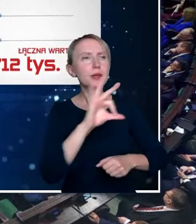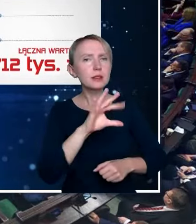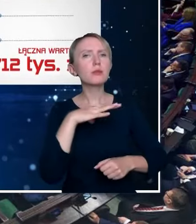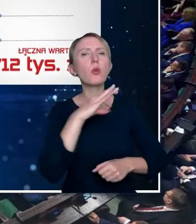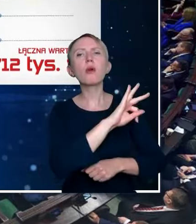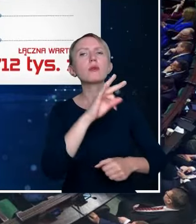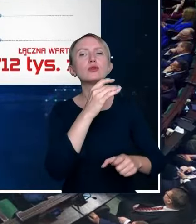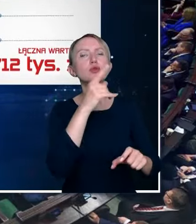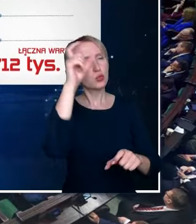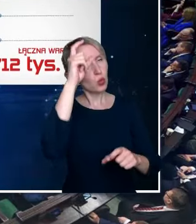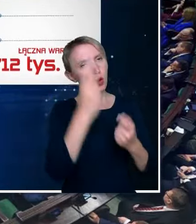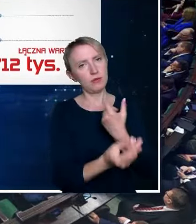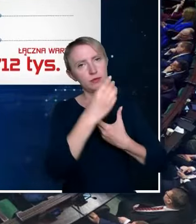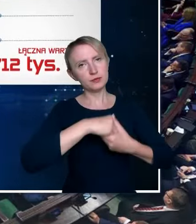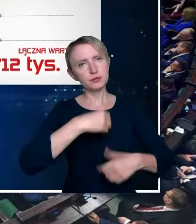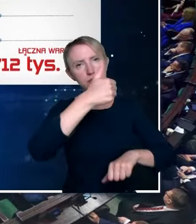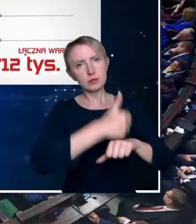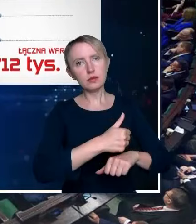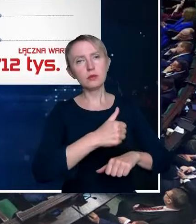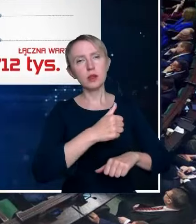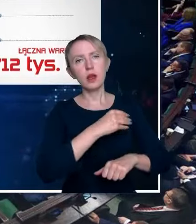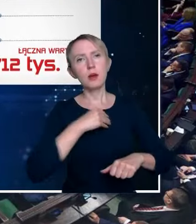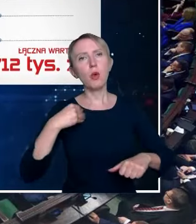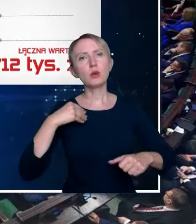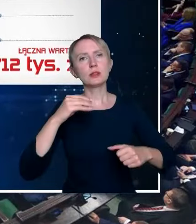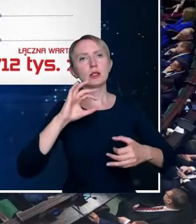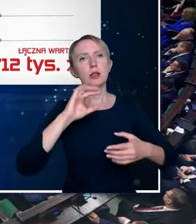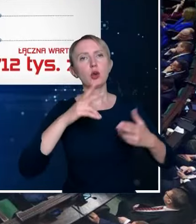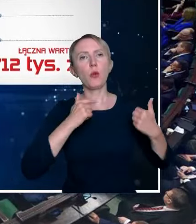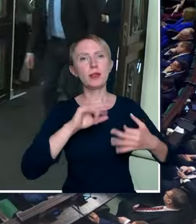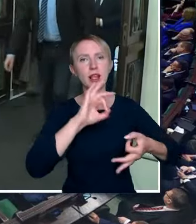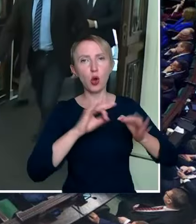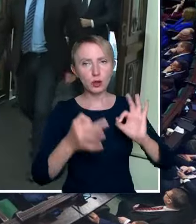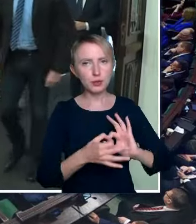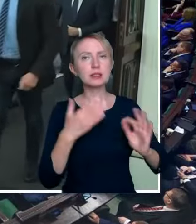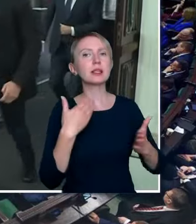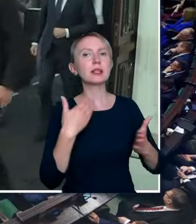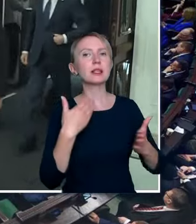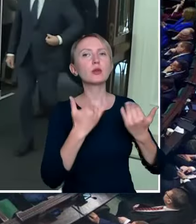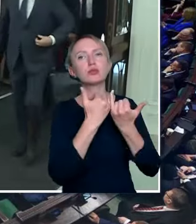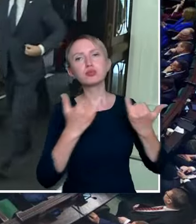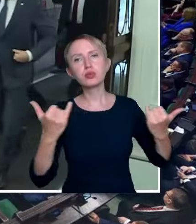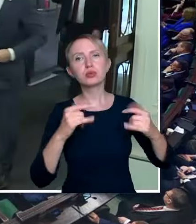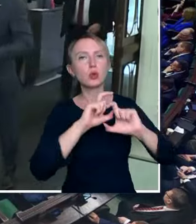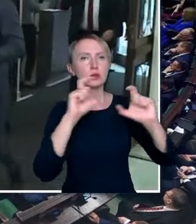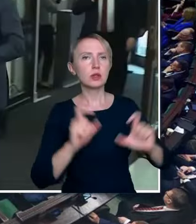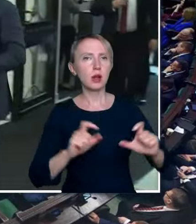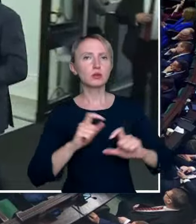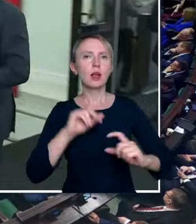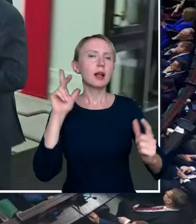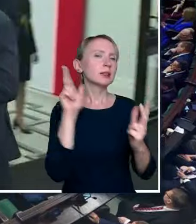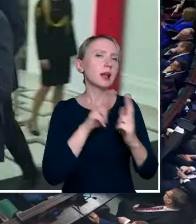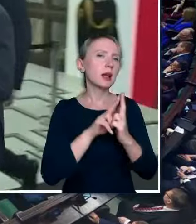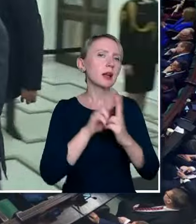swojego człowieka na czele Polskiego Komitetu Olimpijskiego. I z tego powodu te frukty cały czas płyną do Prawa i Sprawiedliwości.